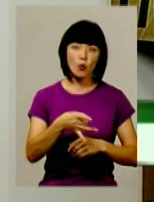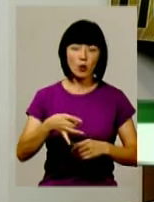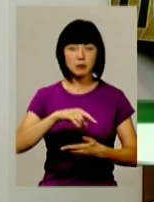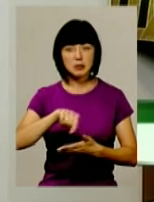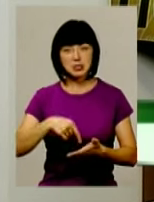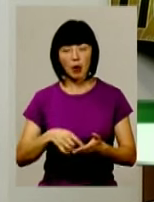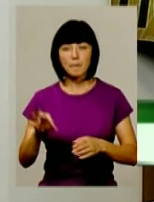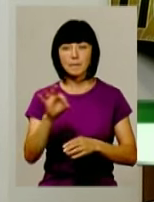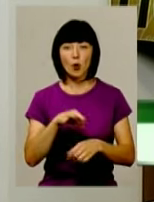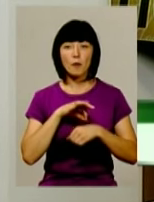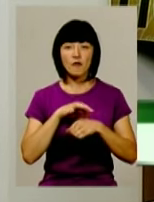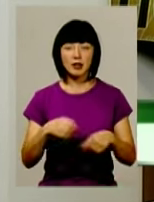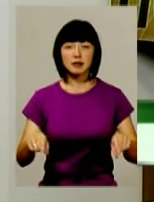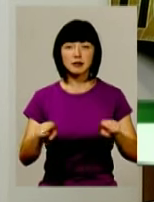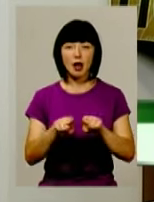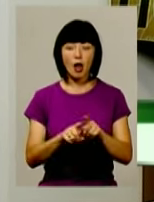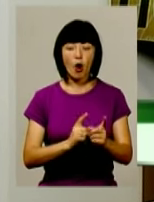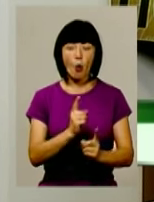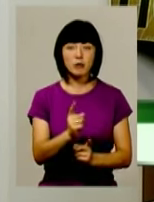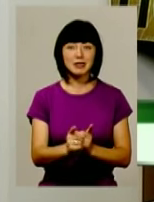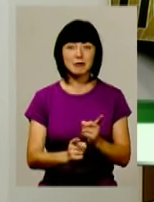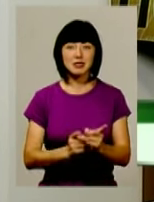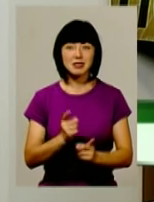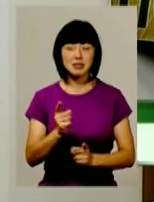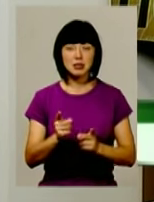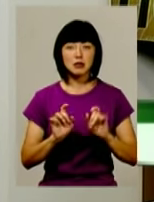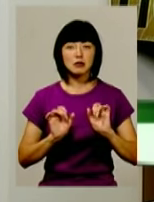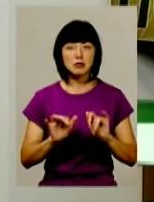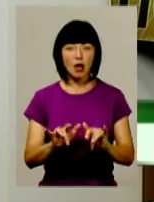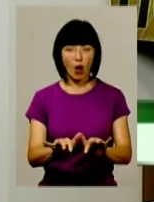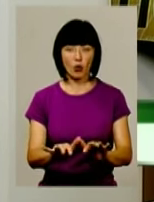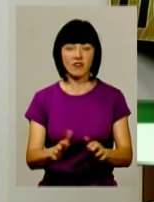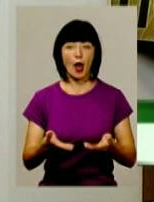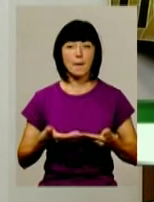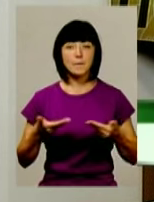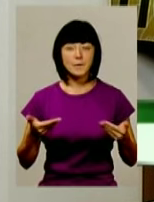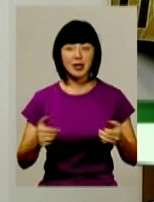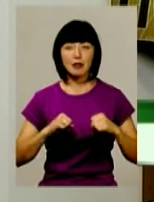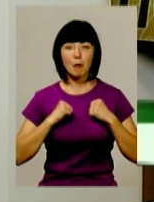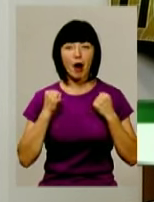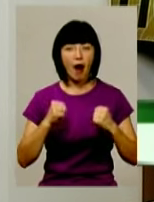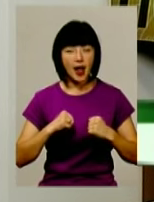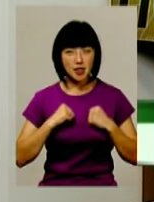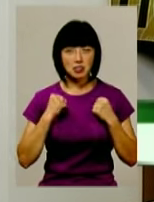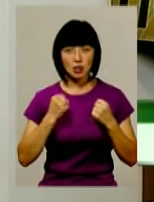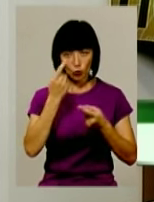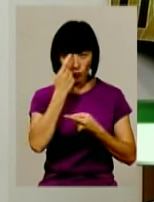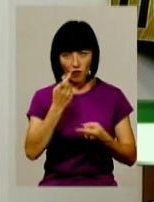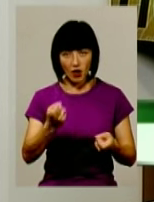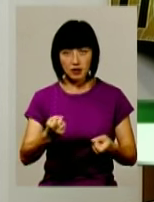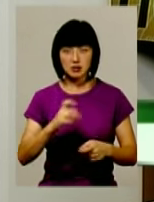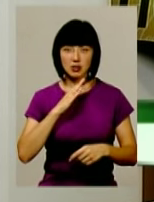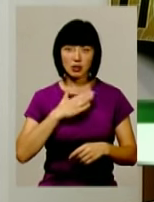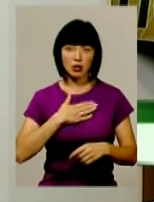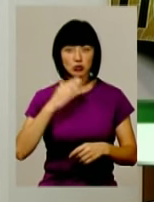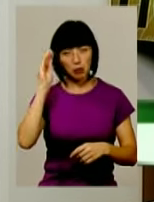стосовно проведення таких оптимізаційних заходів. Ми намагалися довести наше